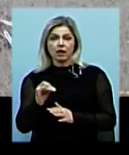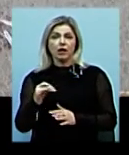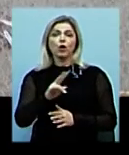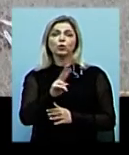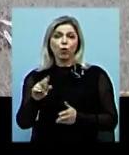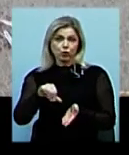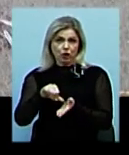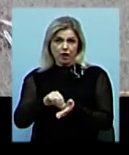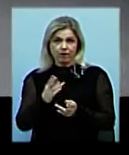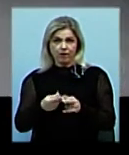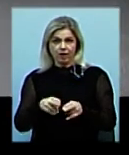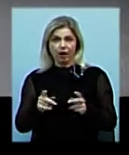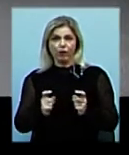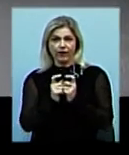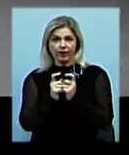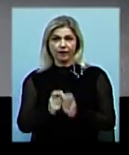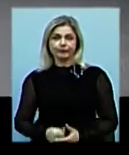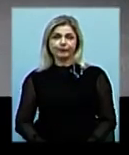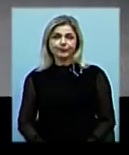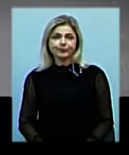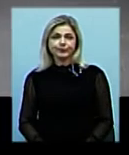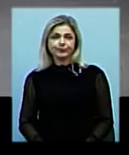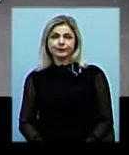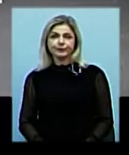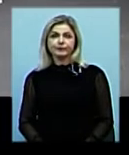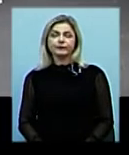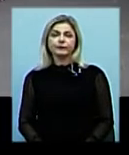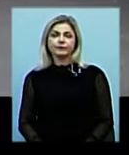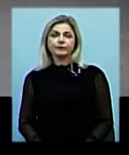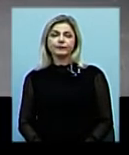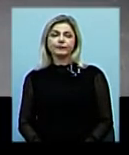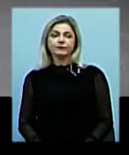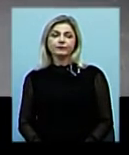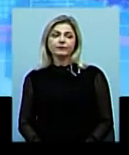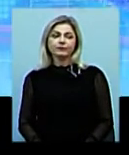конфлікту. Євгенія Голобова, Ігор Чорний, телевізійні новини Миколевщини.